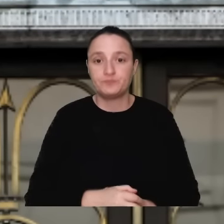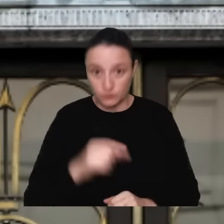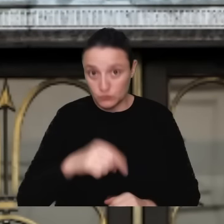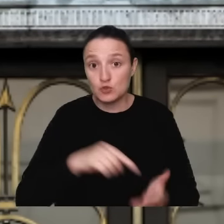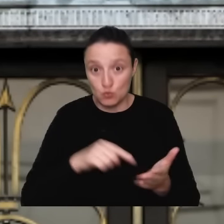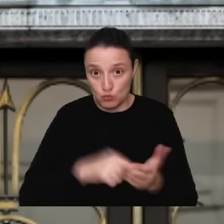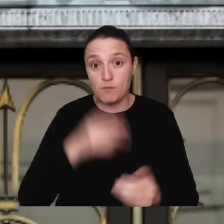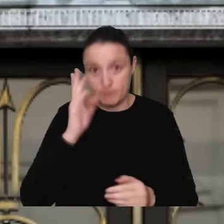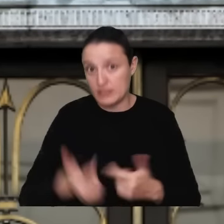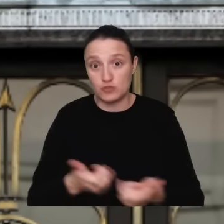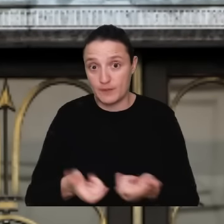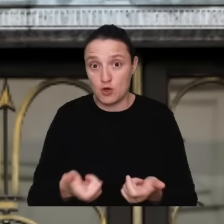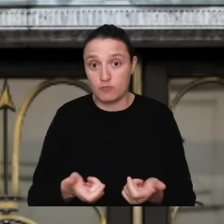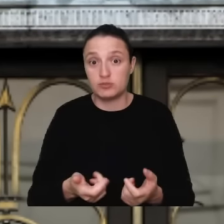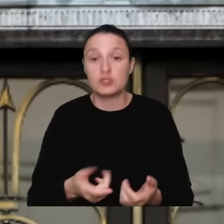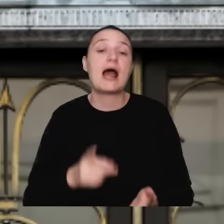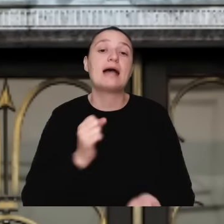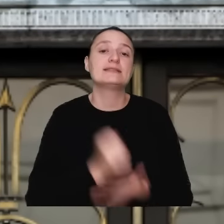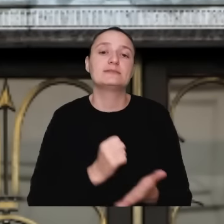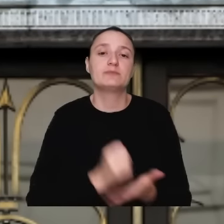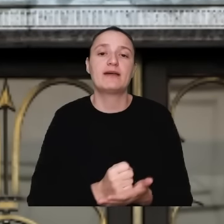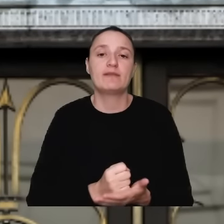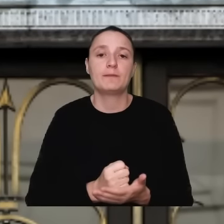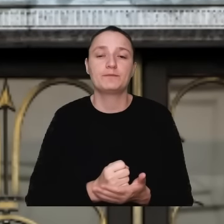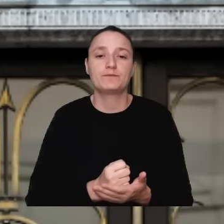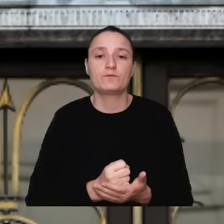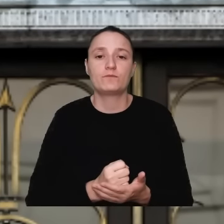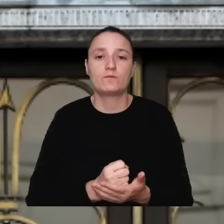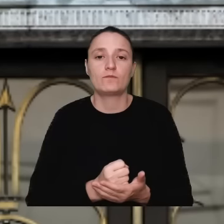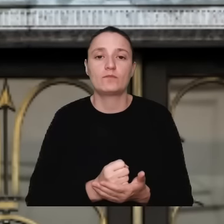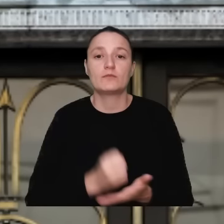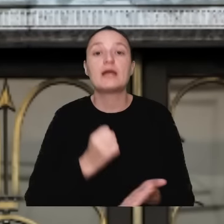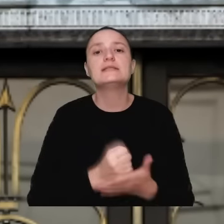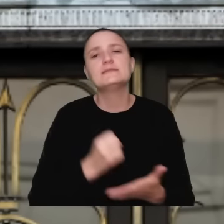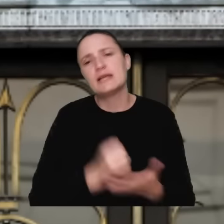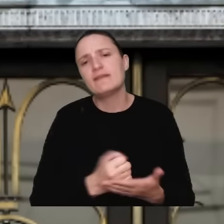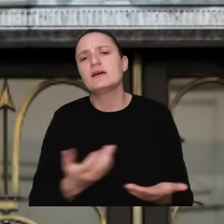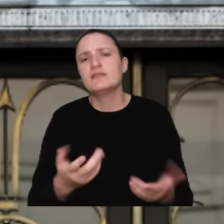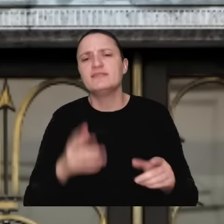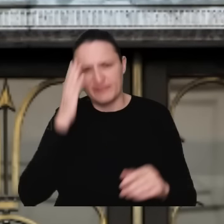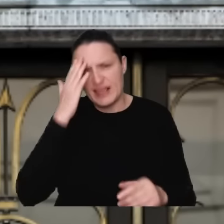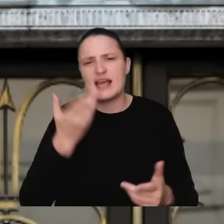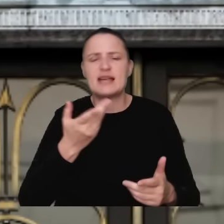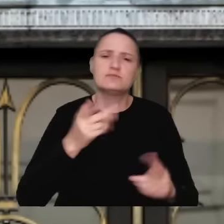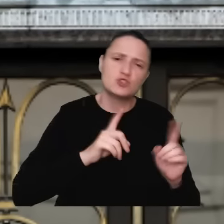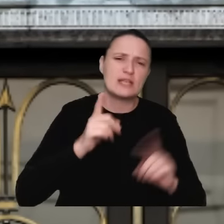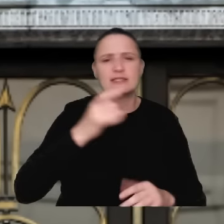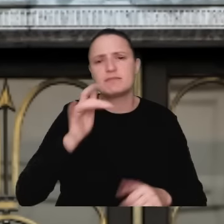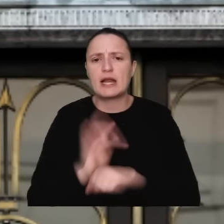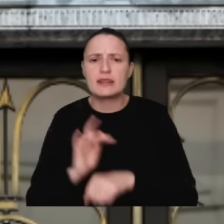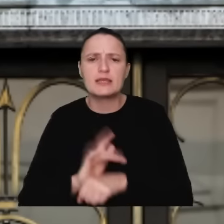robić. Jeśli zaś chodzi o te, czasami spotykamy zarzuty, prawda, że być może wcześniej